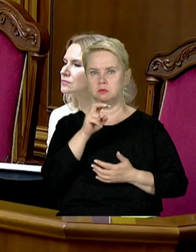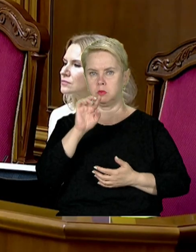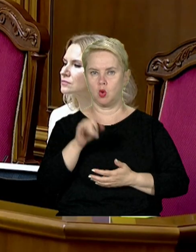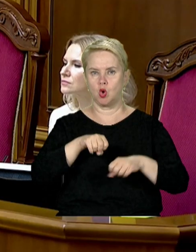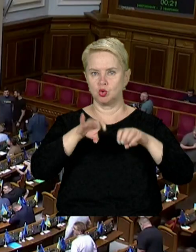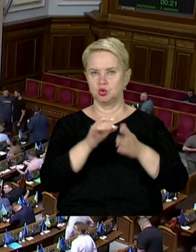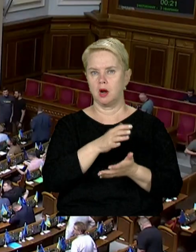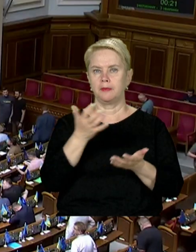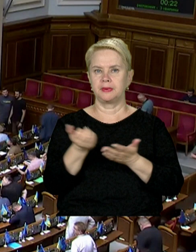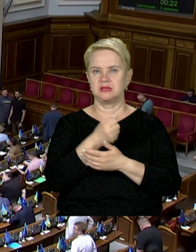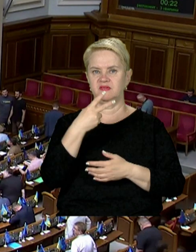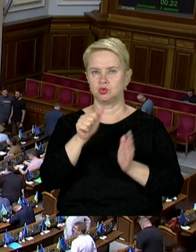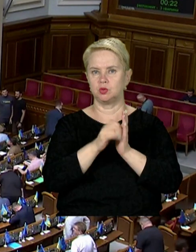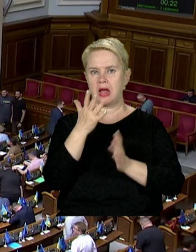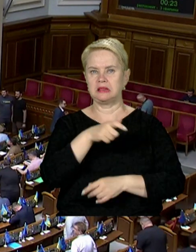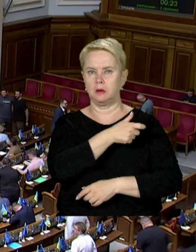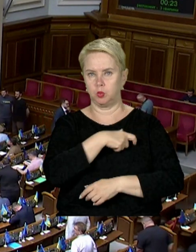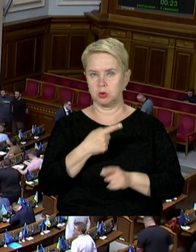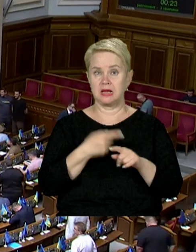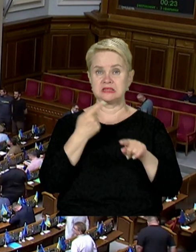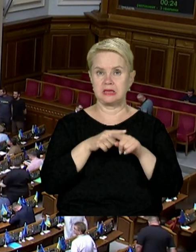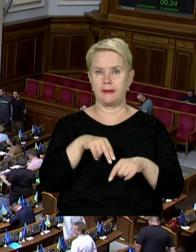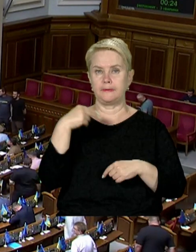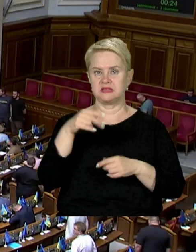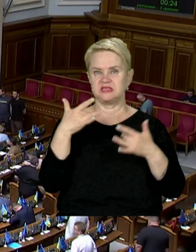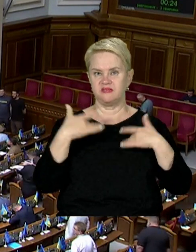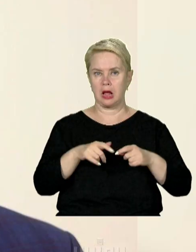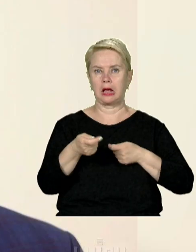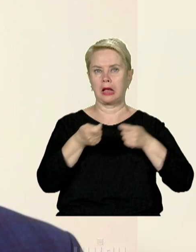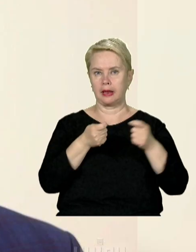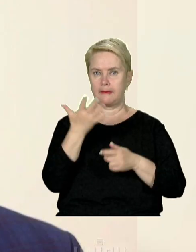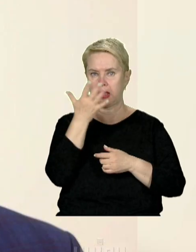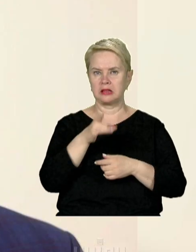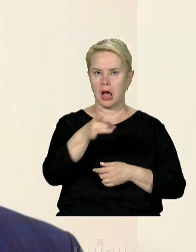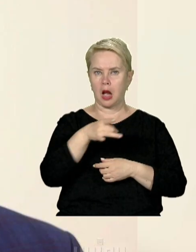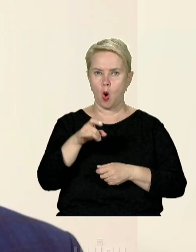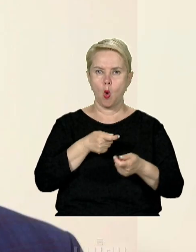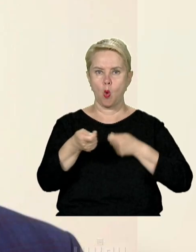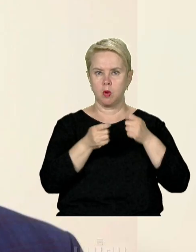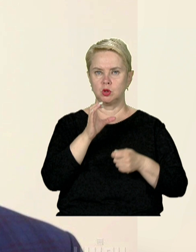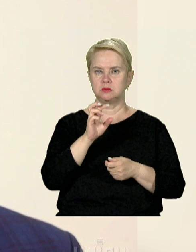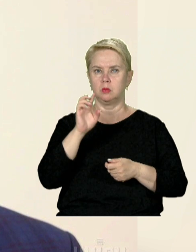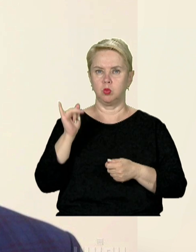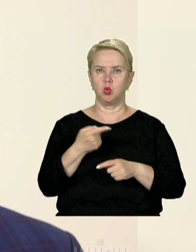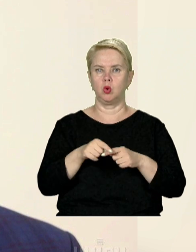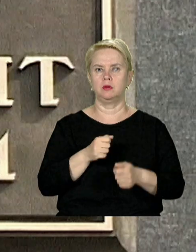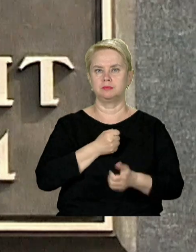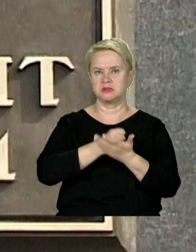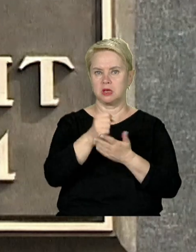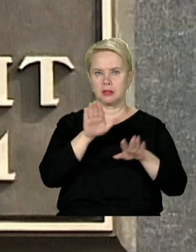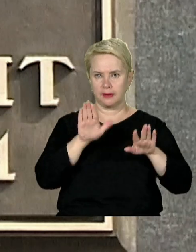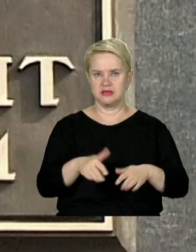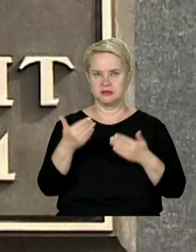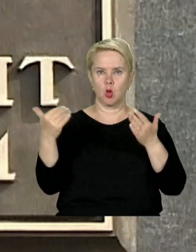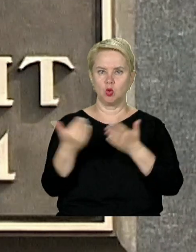Рішення підтримали 265 депутатів. Слідом за цим президент звільнив керівників п'яти регіональних управлінь Служби безпеки і призначив на їхні